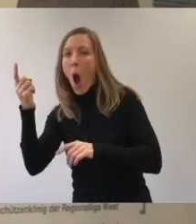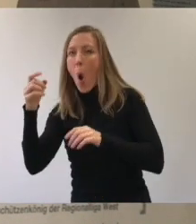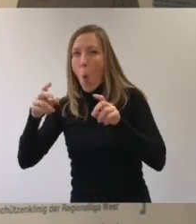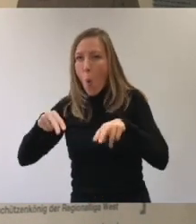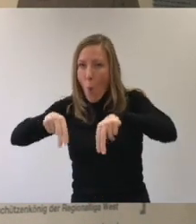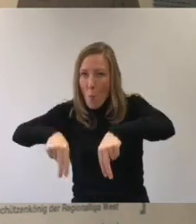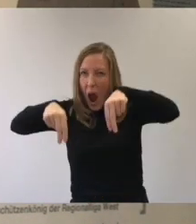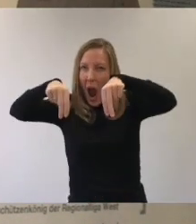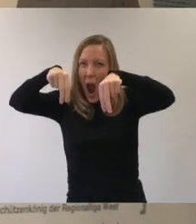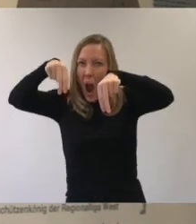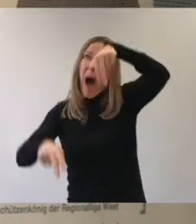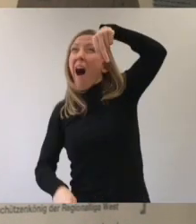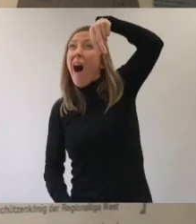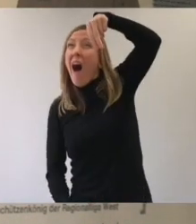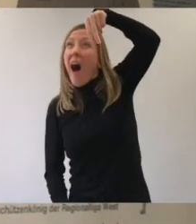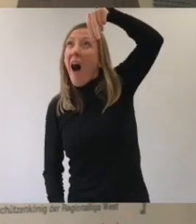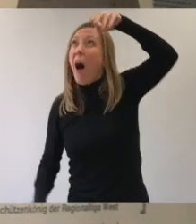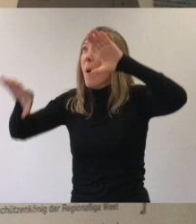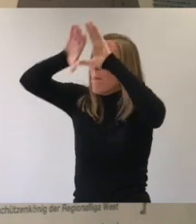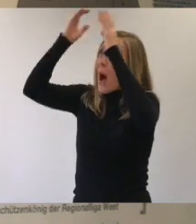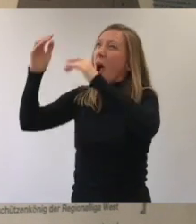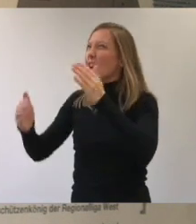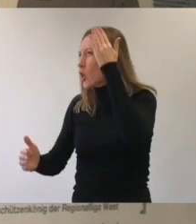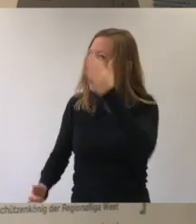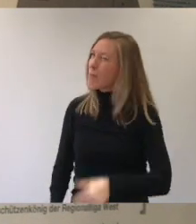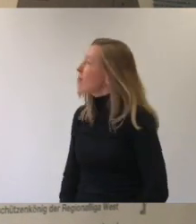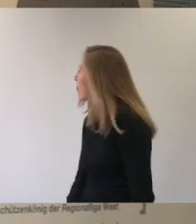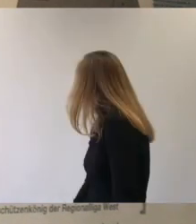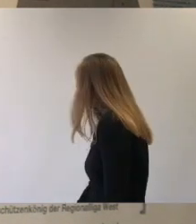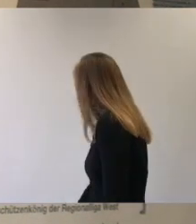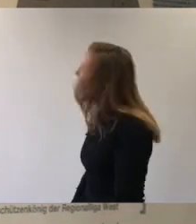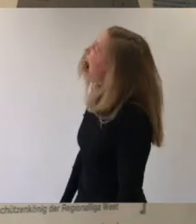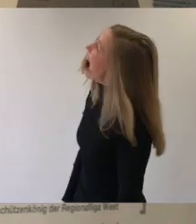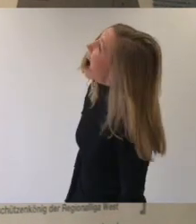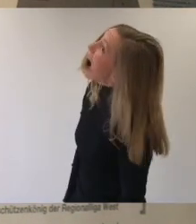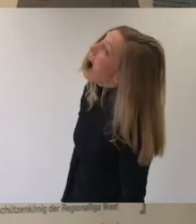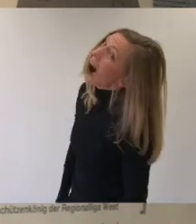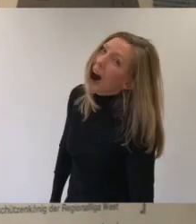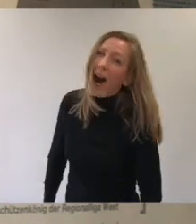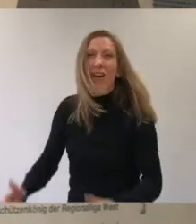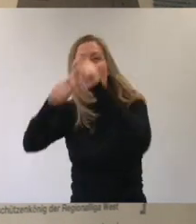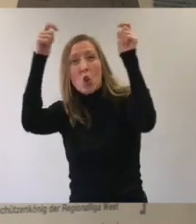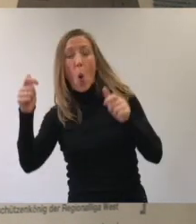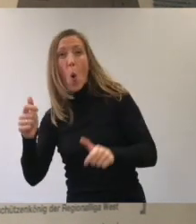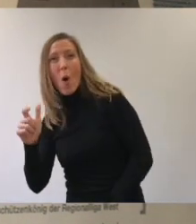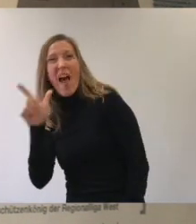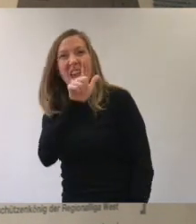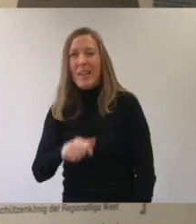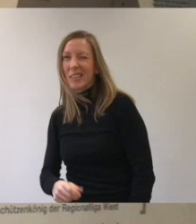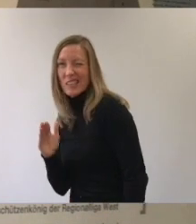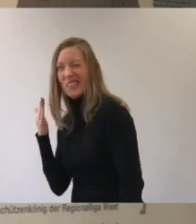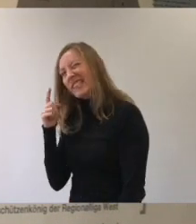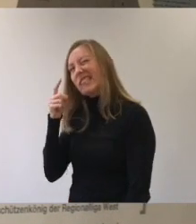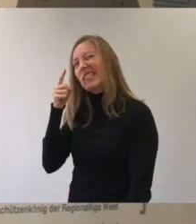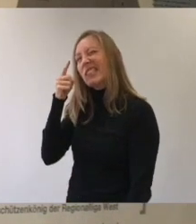Aber Fabian Klos springt höher. Er nimmt den Ball mit dem Kopf an und lenkt ihn in die linke Ecke vom Tor.